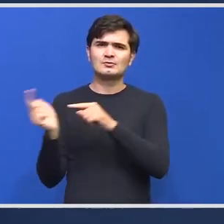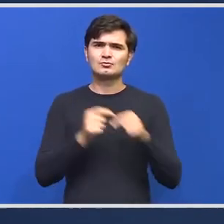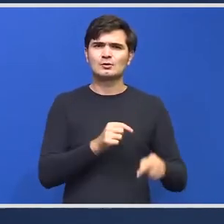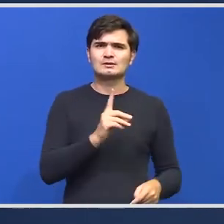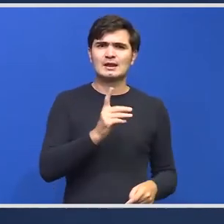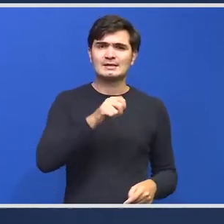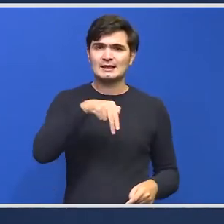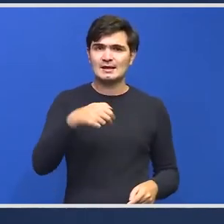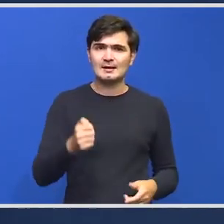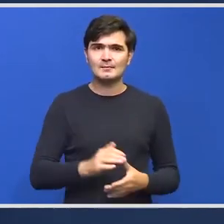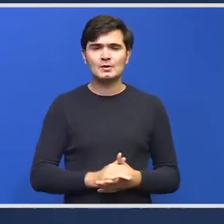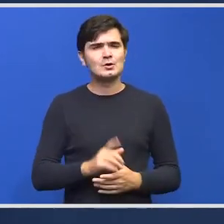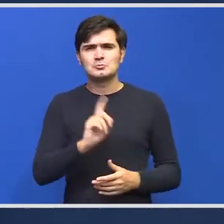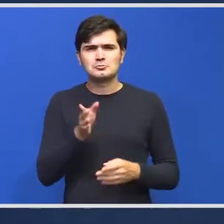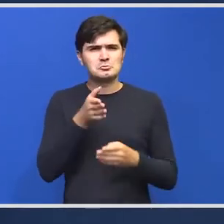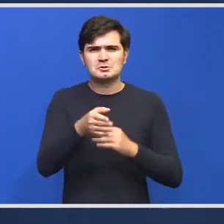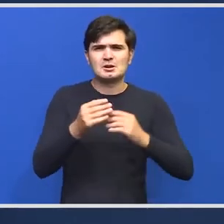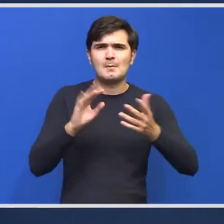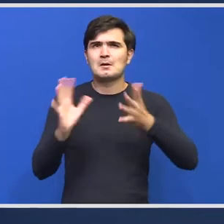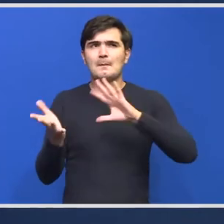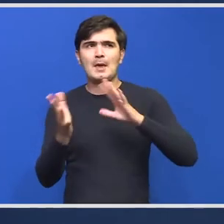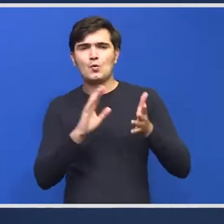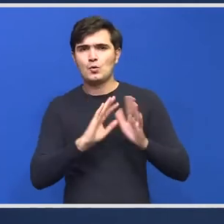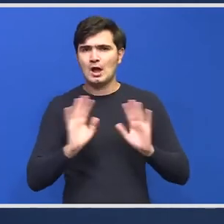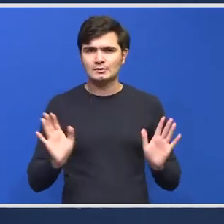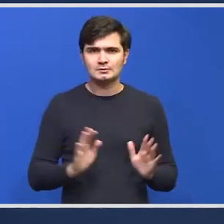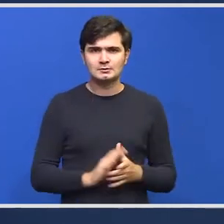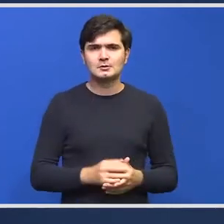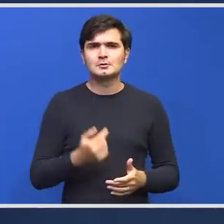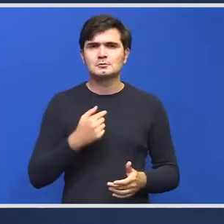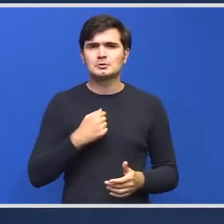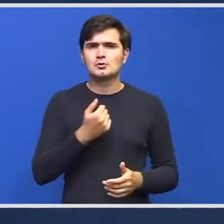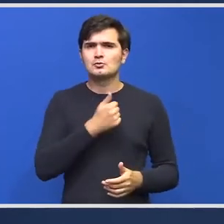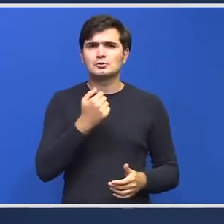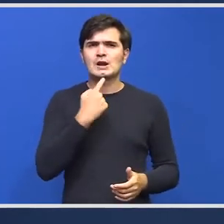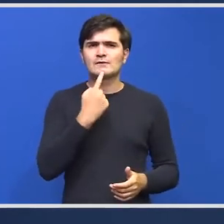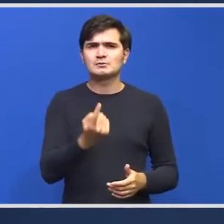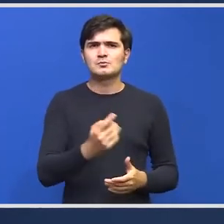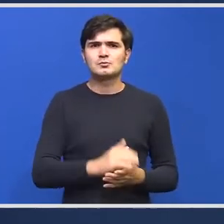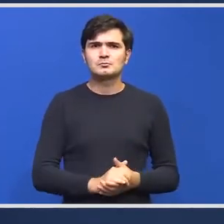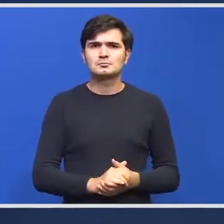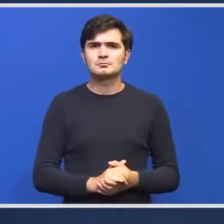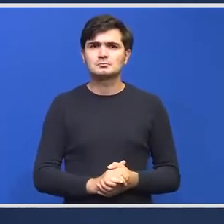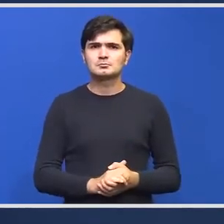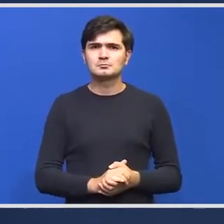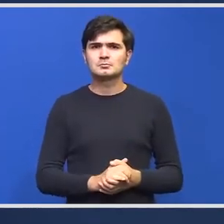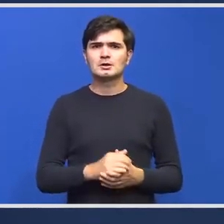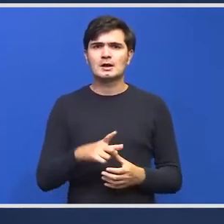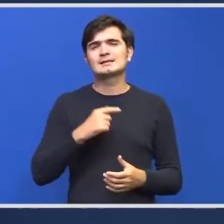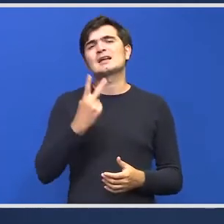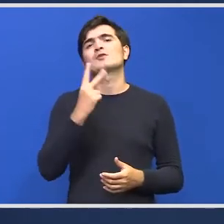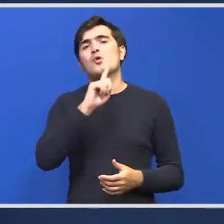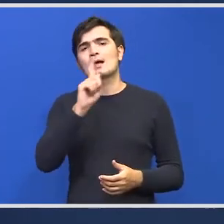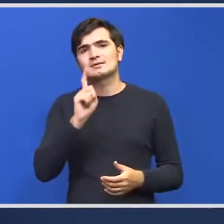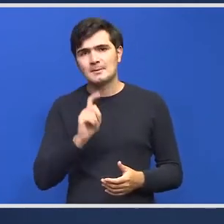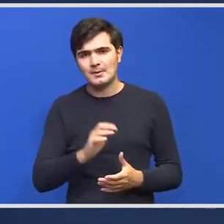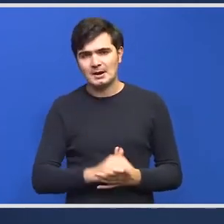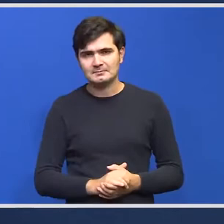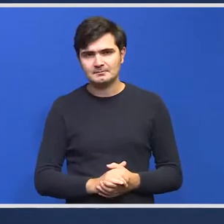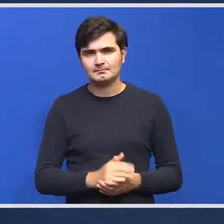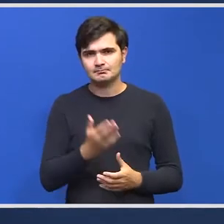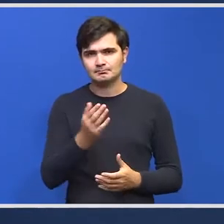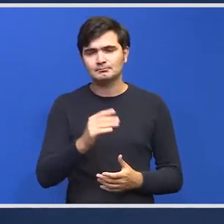Nu intram acum în speculații. Eu doar vă spun că, și fac o precizare că este a doua întrebare, dar vă spun doar că